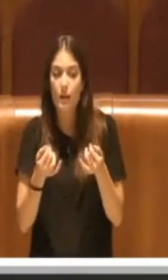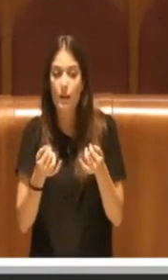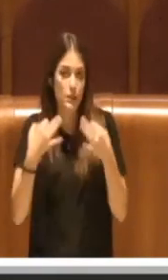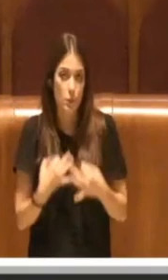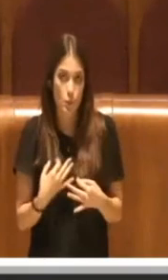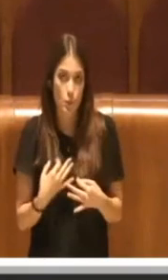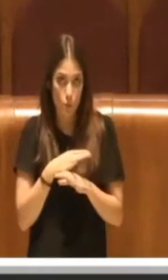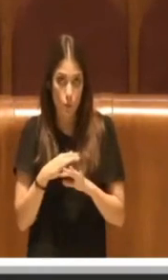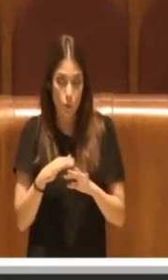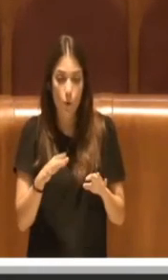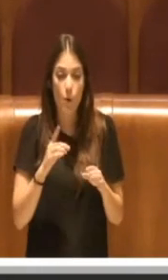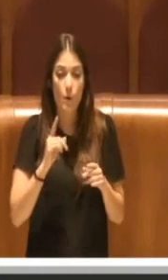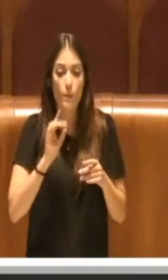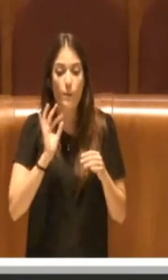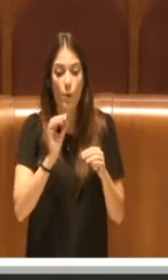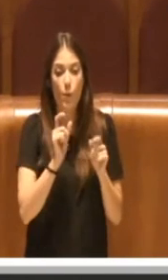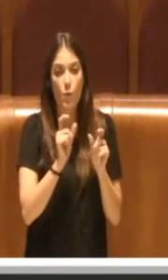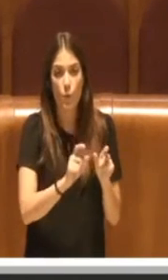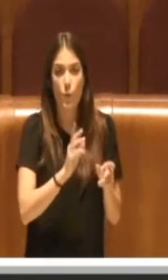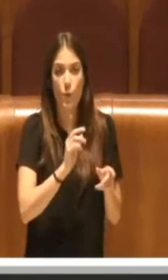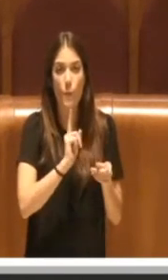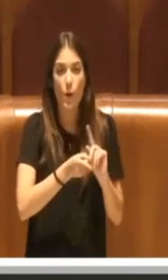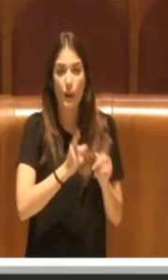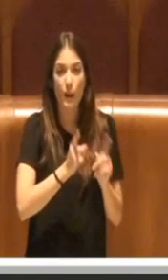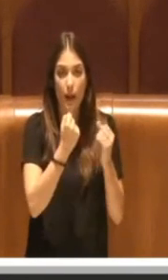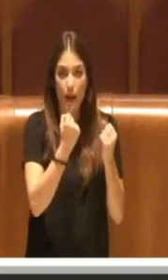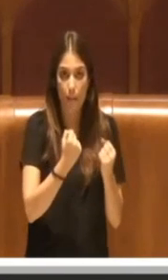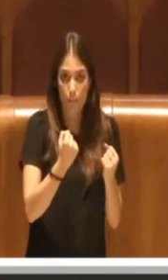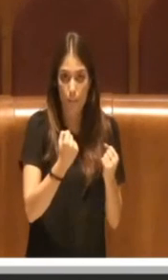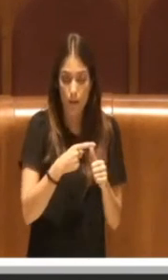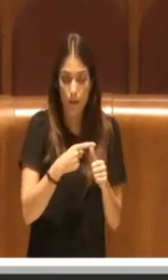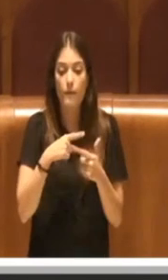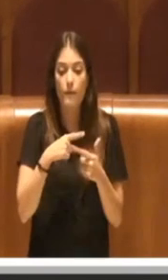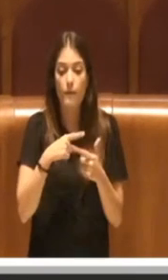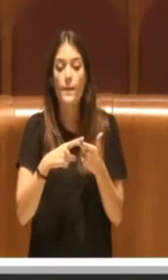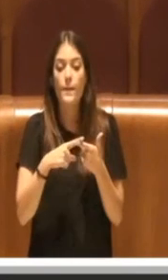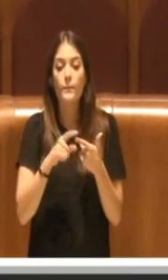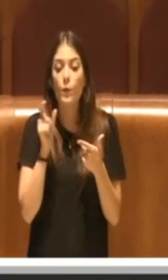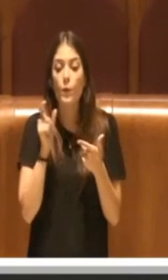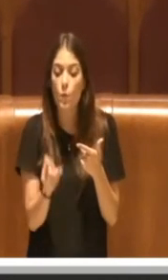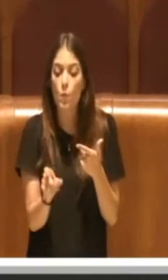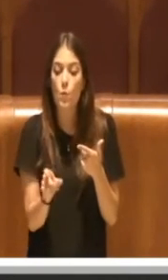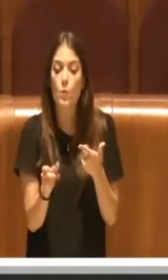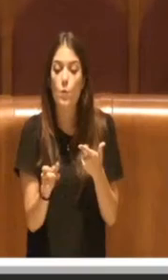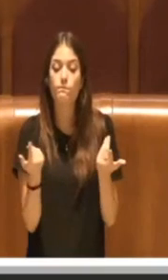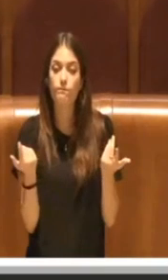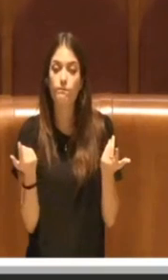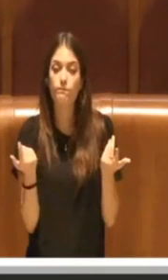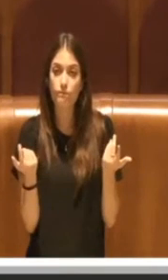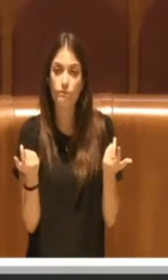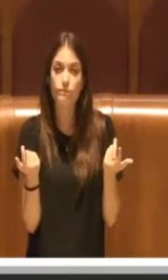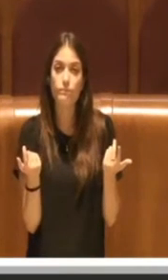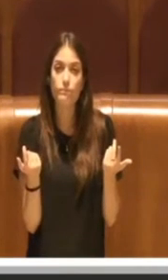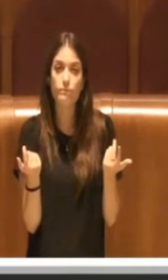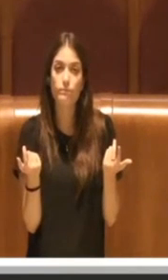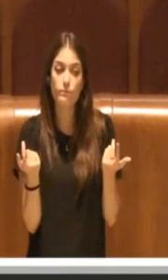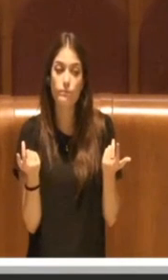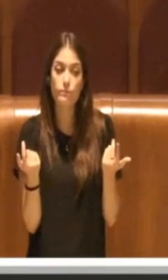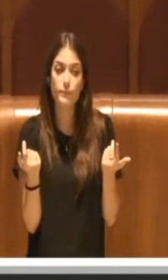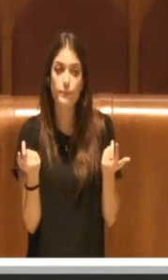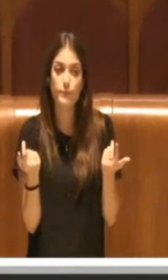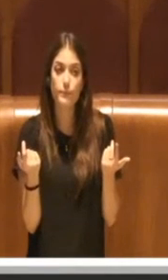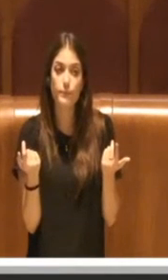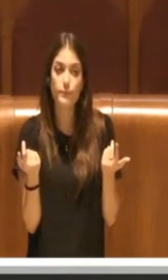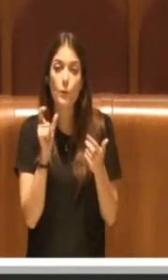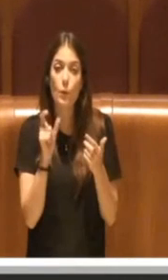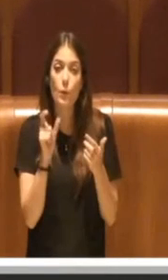riguarda le politiche abitative, sicuramente per quanto riguarda anche le